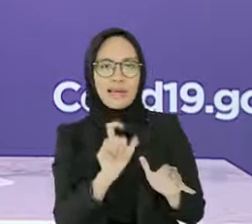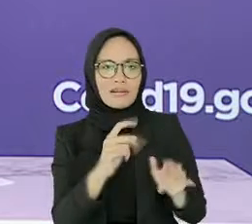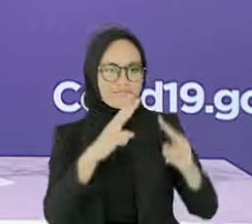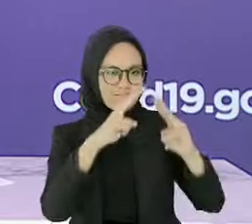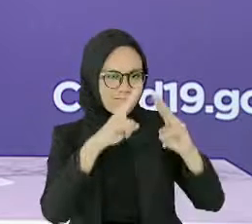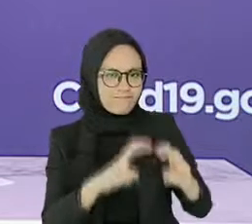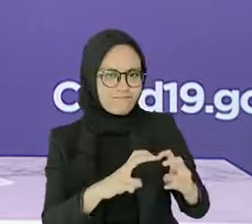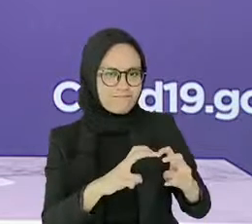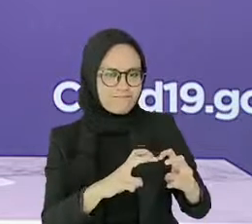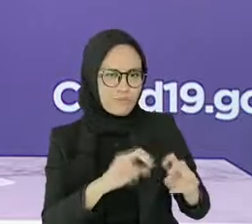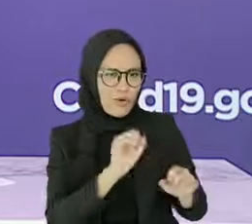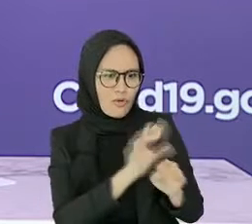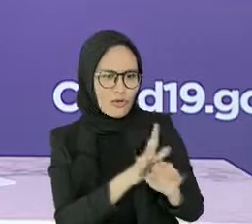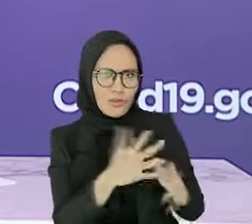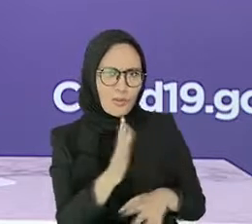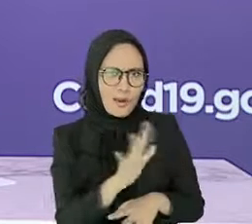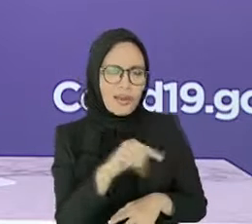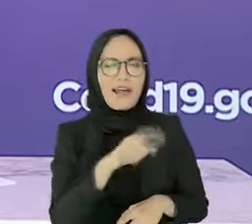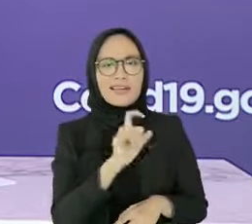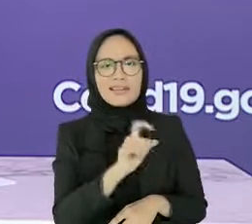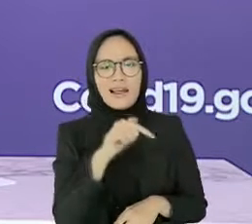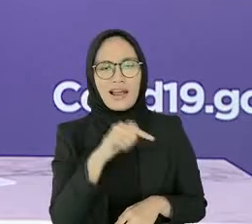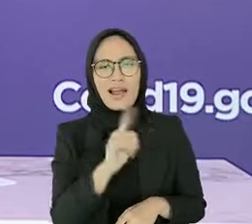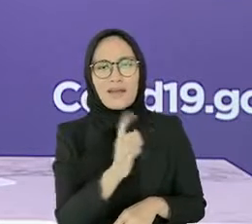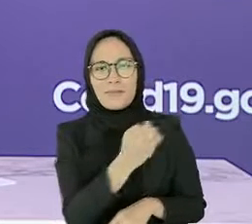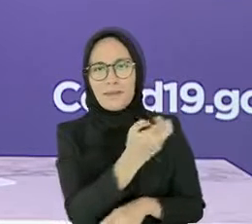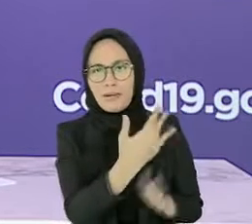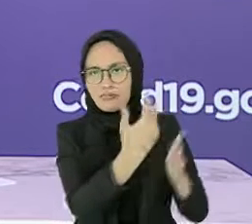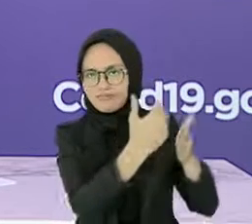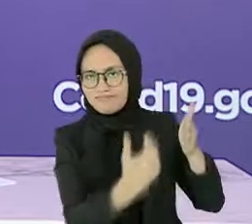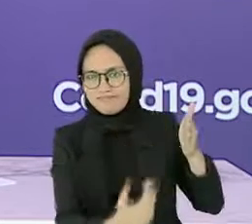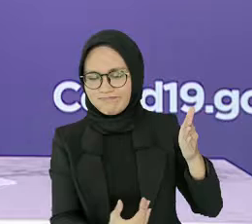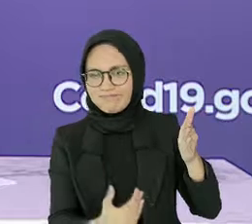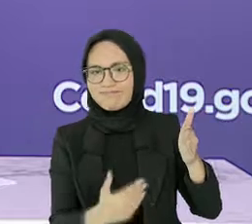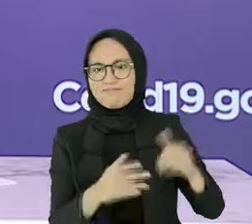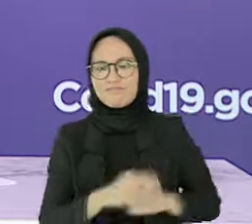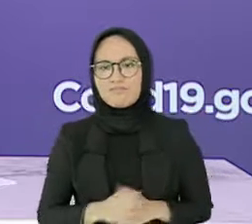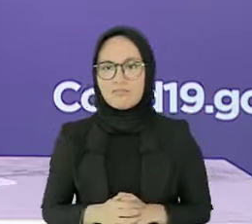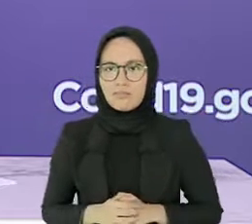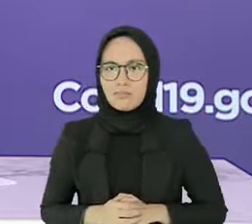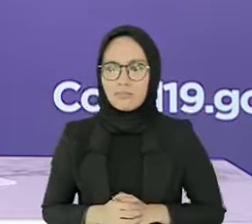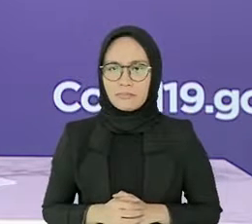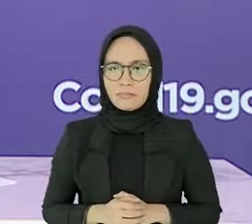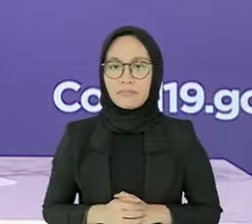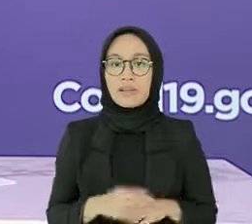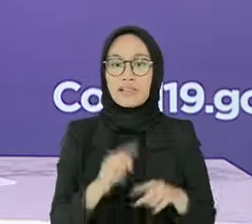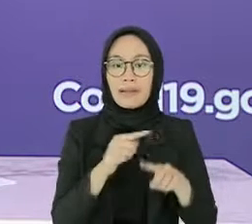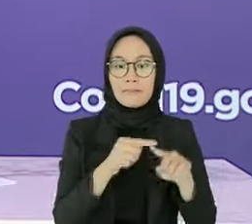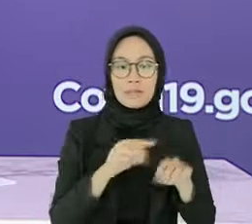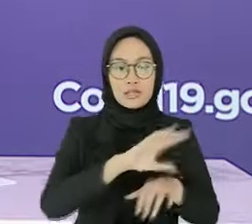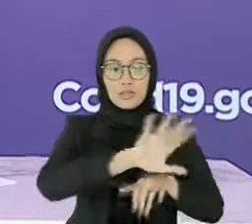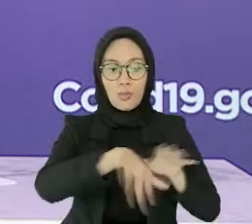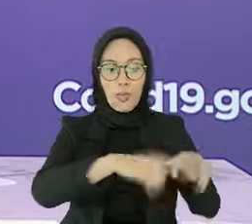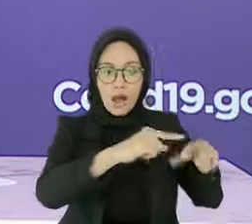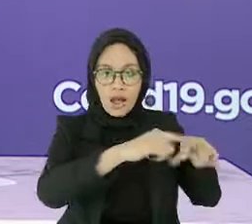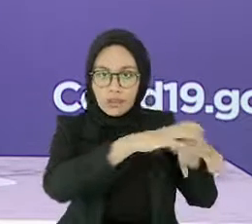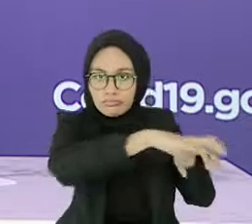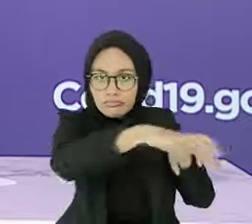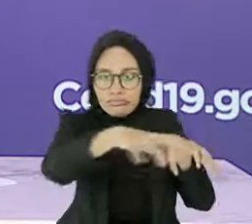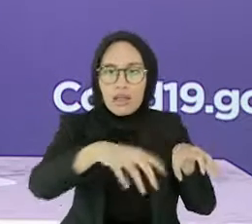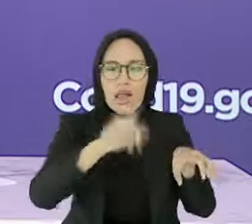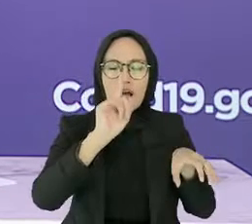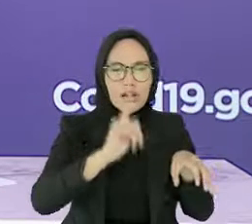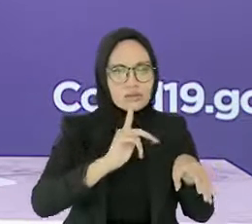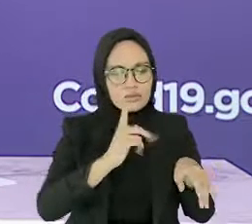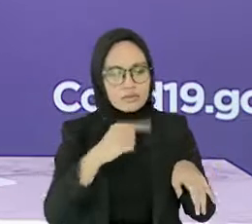baik deteksi NAAT maupun antigen perlu dilakukan random checking dan kalibrasi secara berkala agar